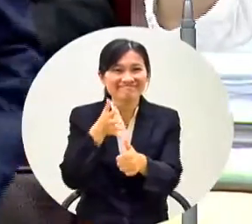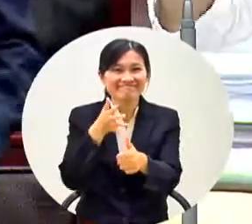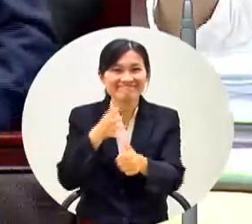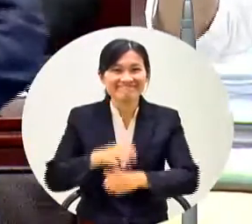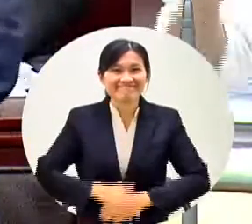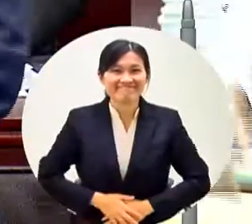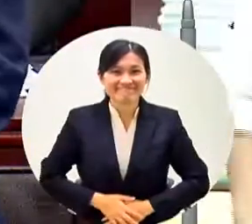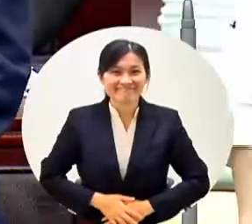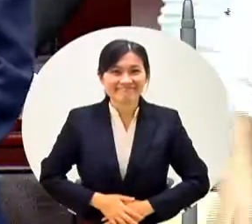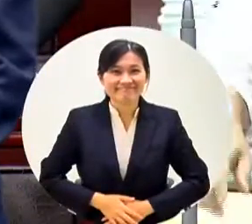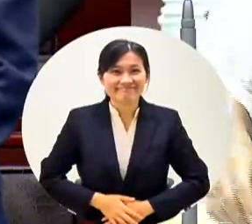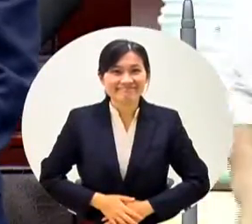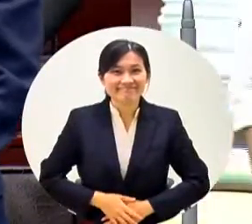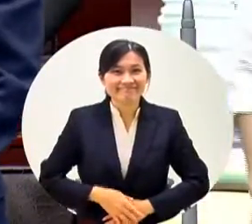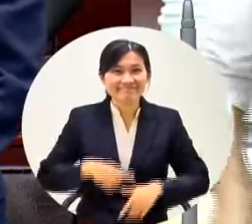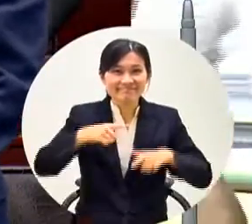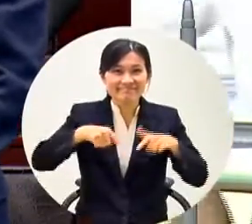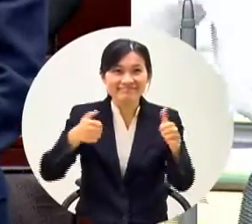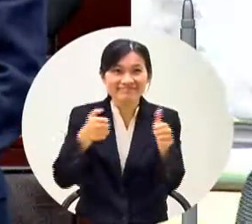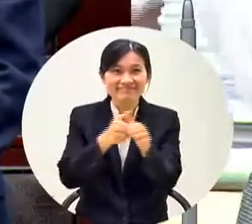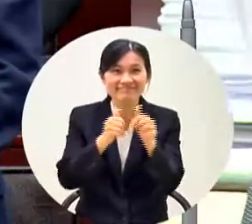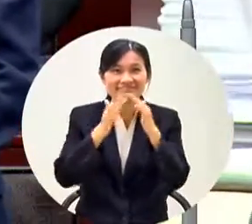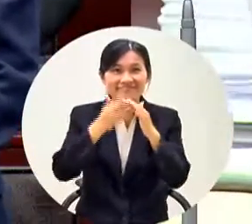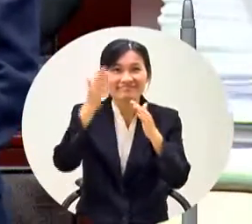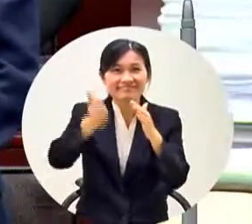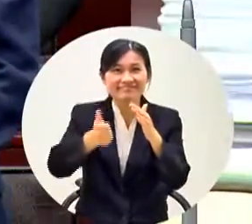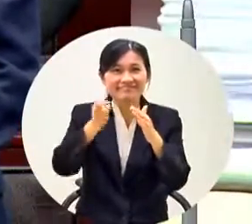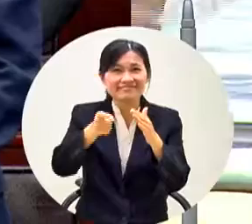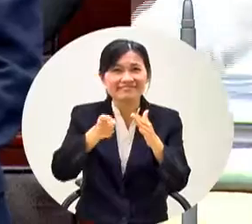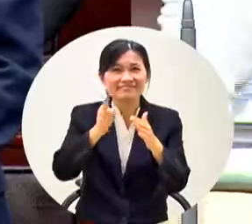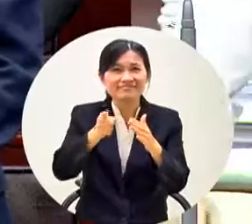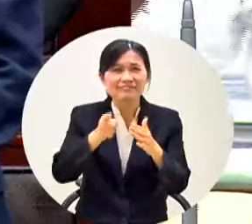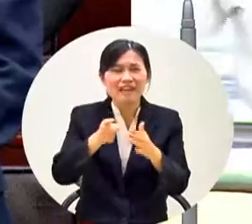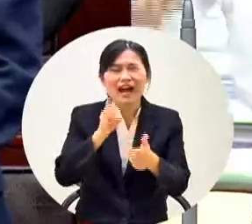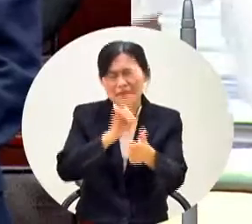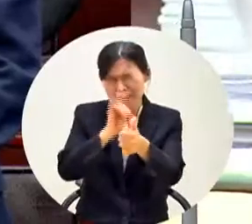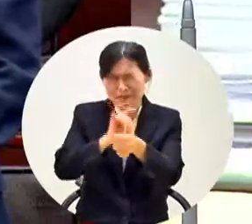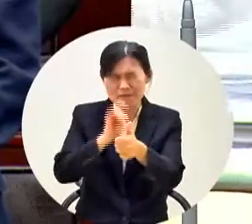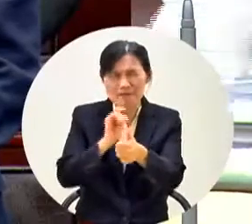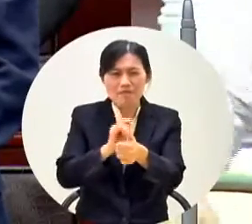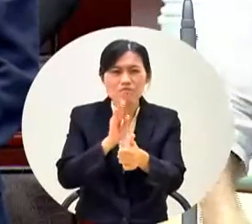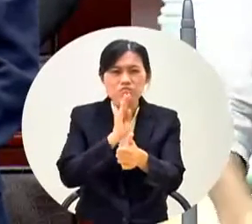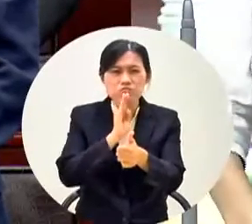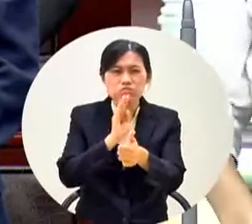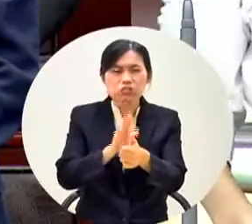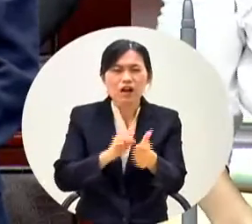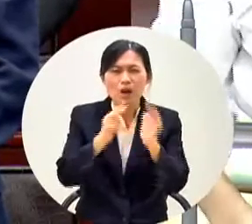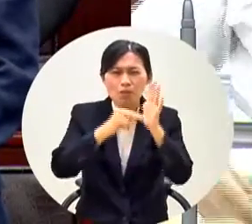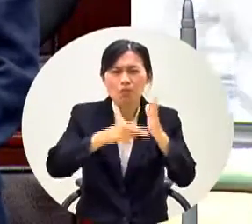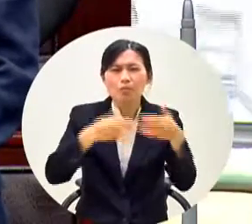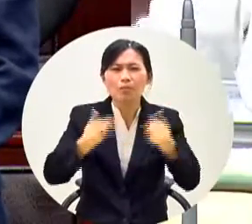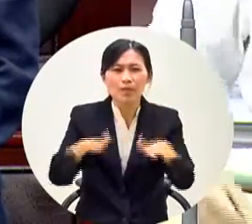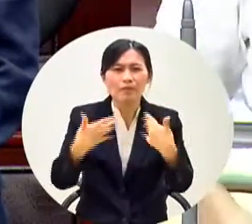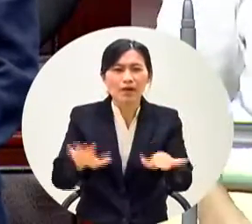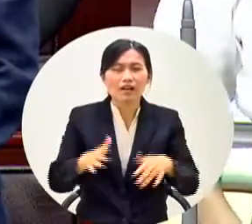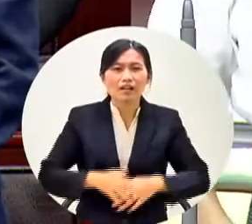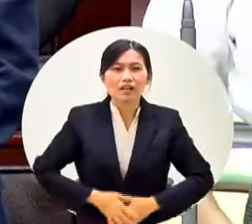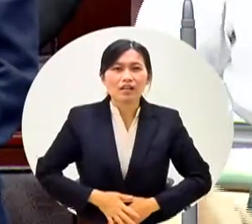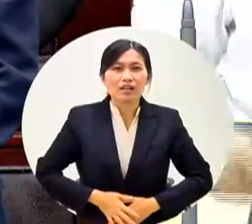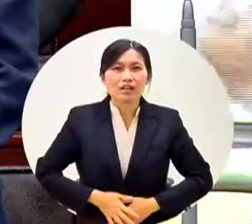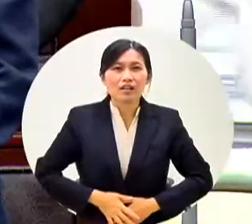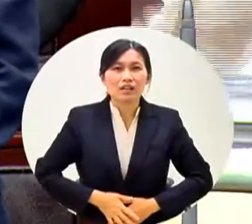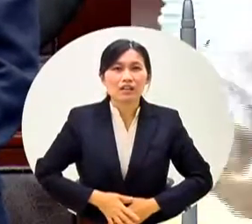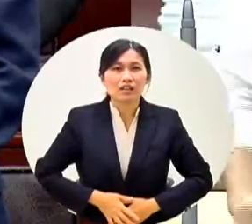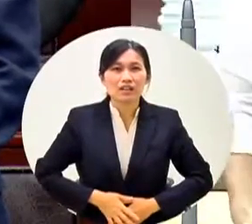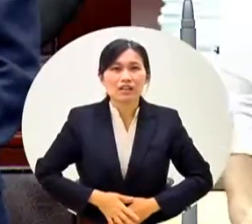這個這個副市長你這個你就是跳票不要再解釋了啦那高雄市民在聽啦高雄市民要比你